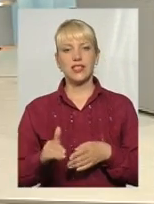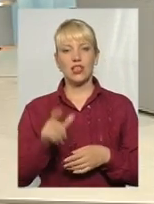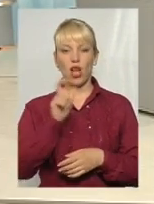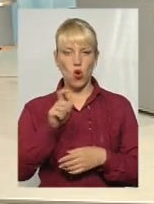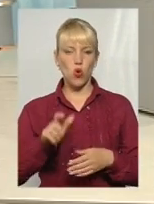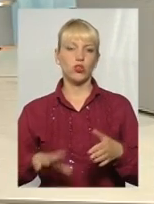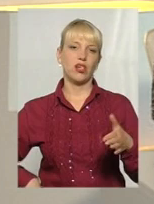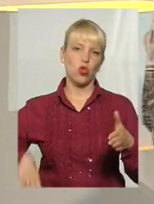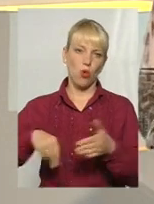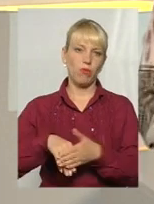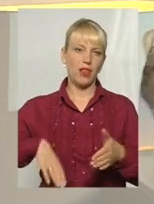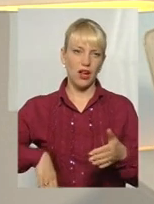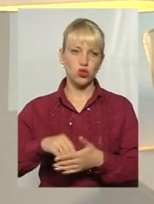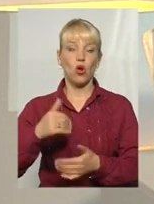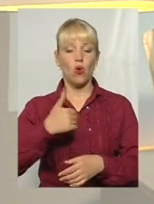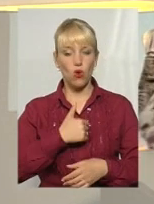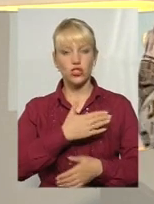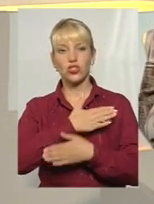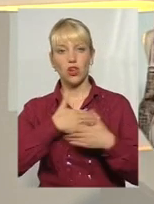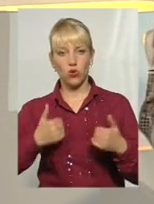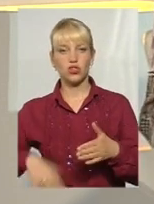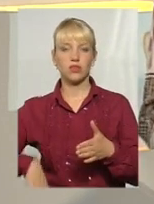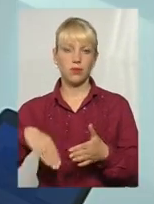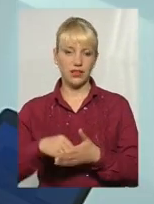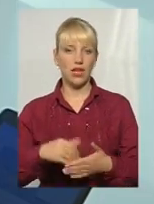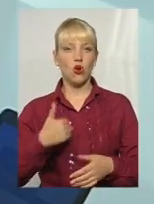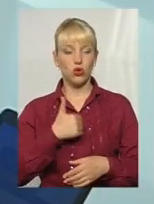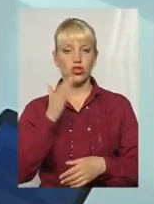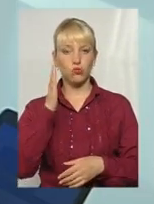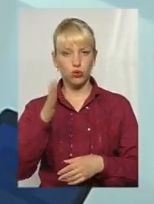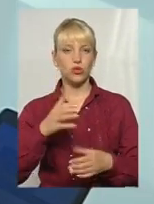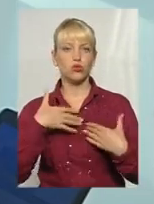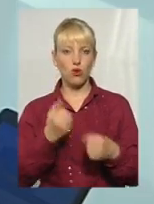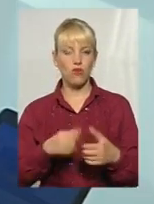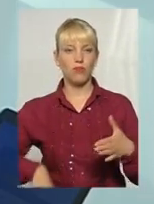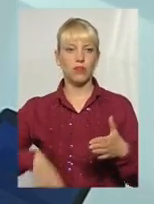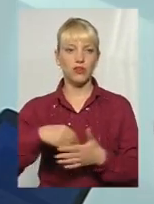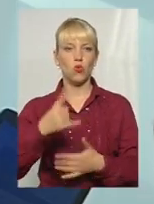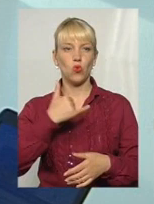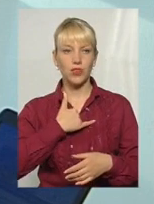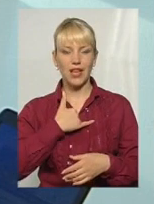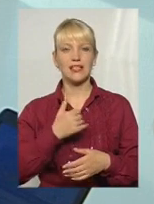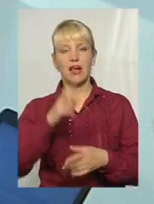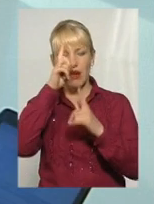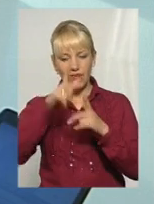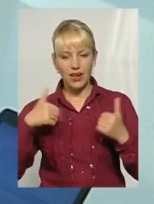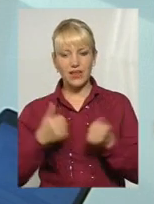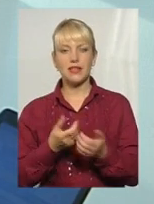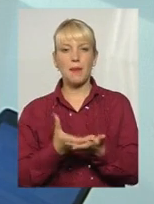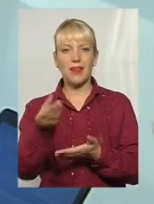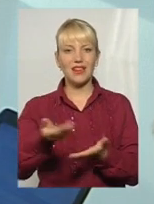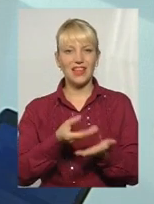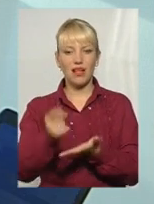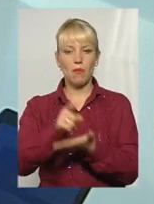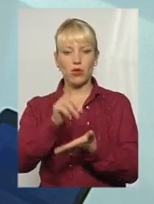відверто доплачує. Хочеш, не хочеш, плати. Хочеш бути здоровим, плати. Тому мета, розумієте, в нас, країні, платникам податків, медицина в